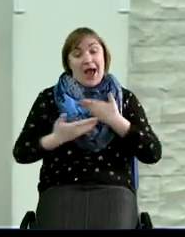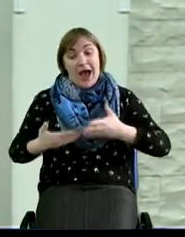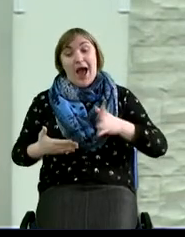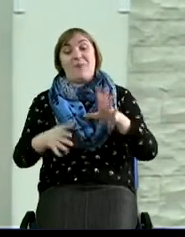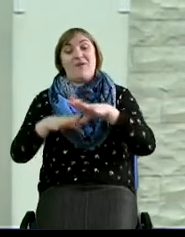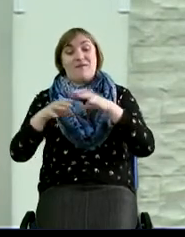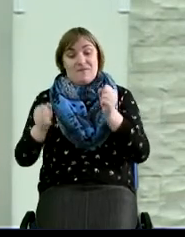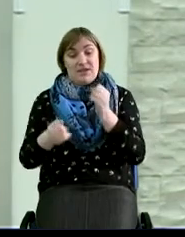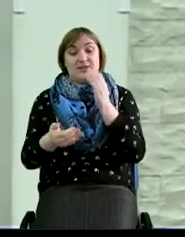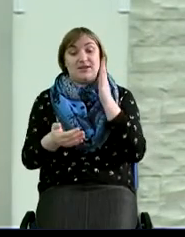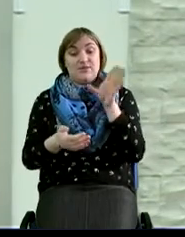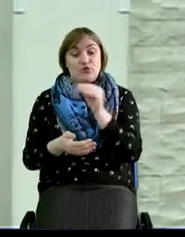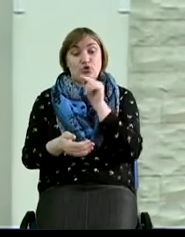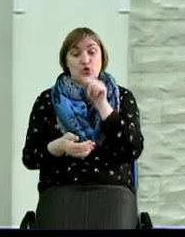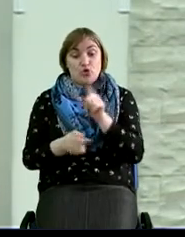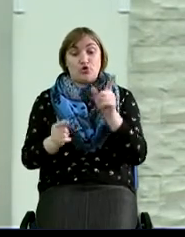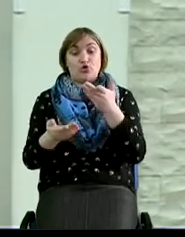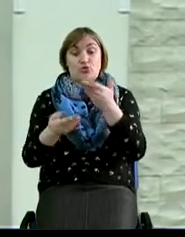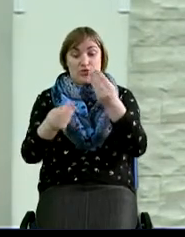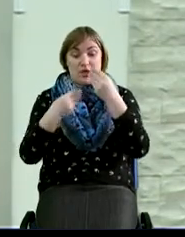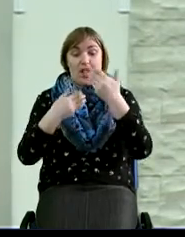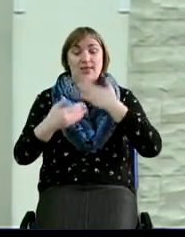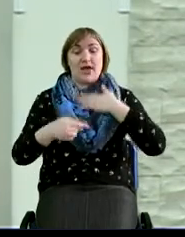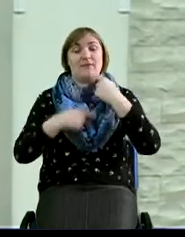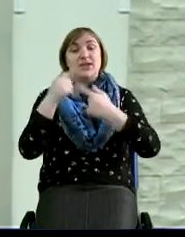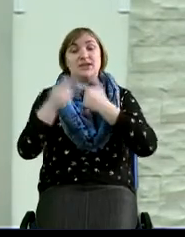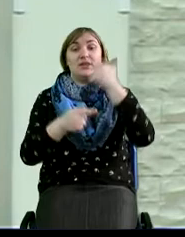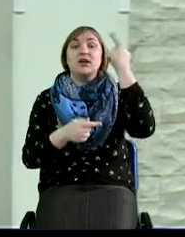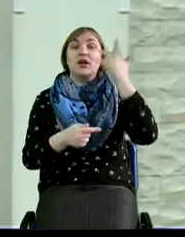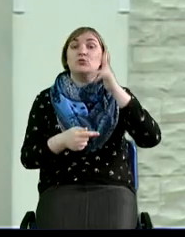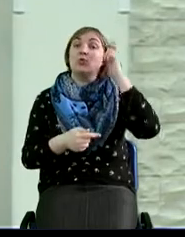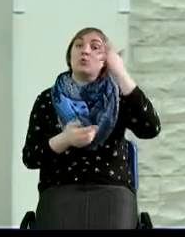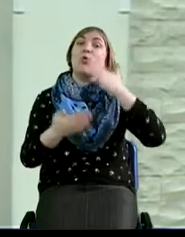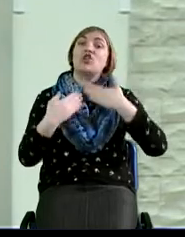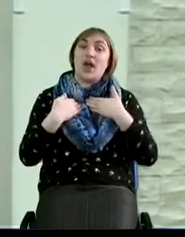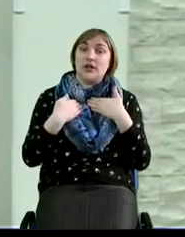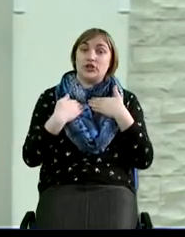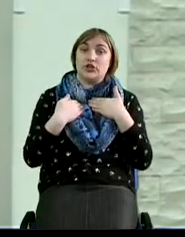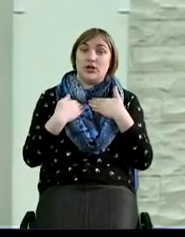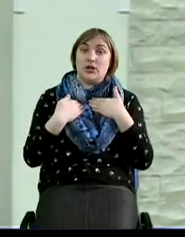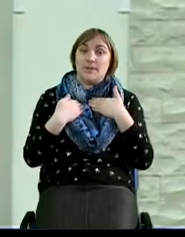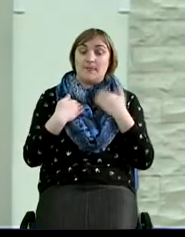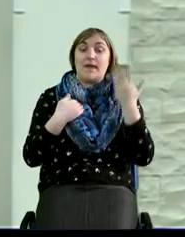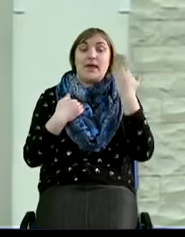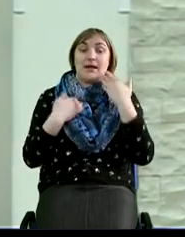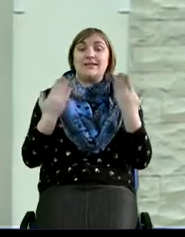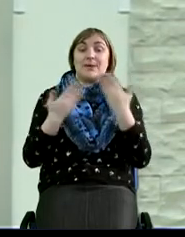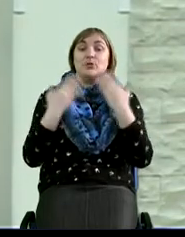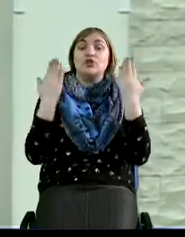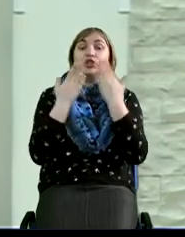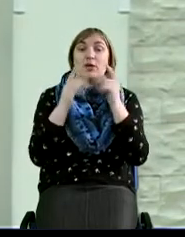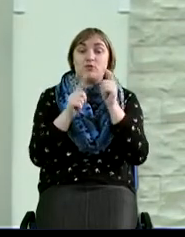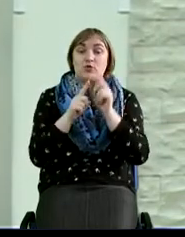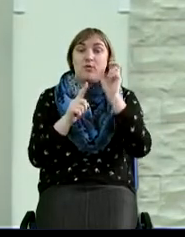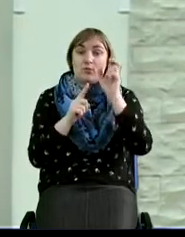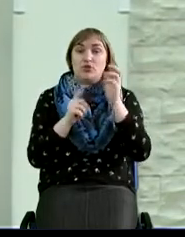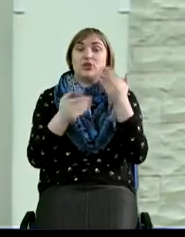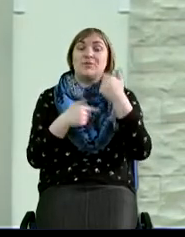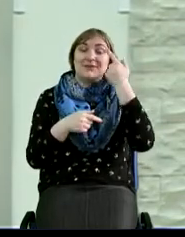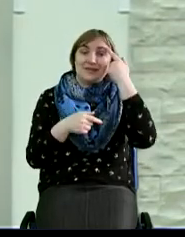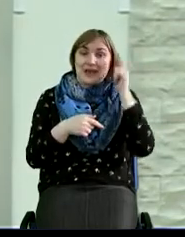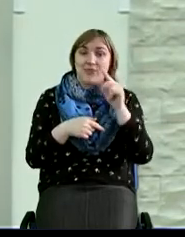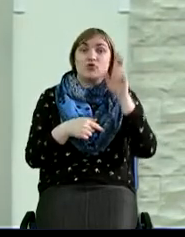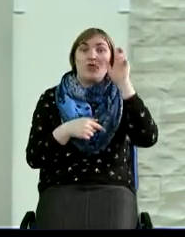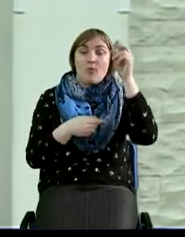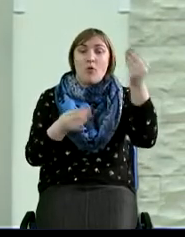в наследие Господь Бог наш». Аминь. И когда мы читаем Слово Божие, мы знаем четко, что Бог нам дал